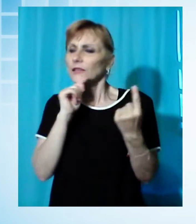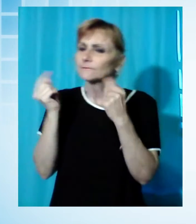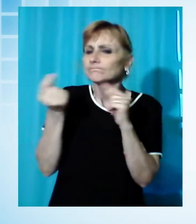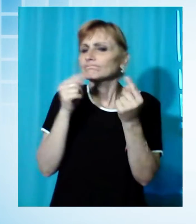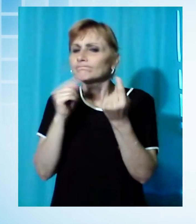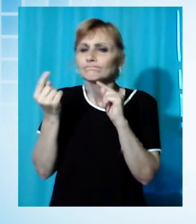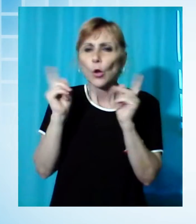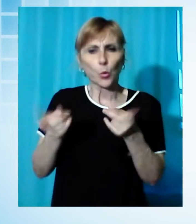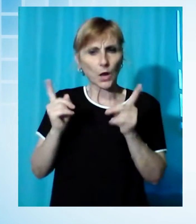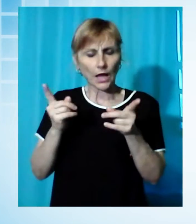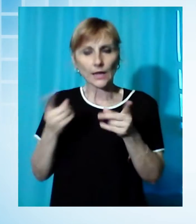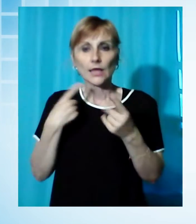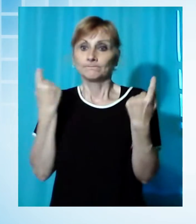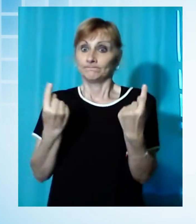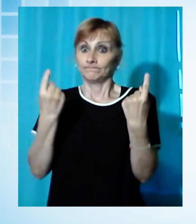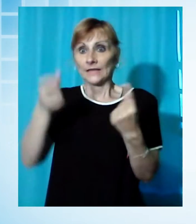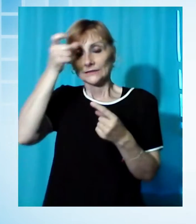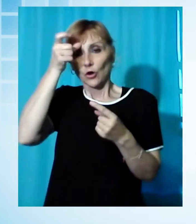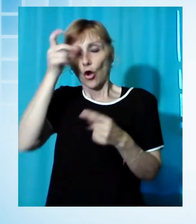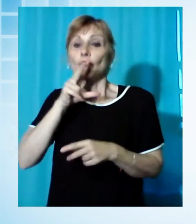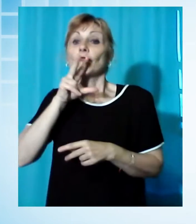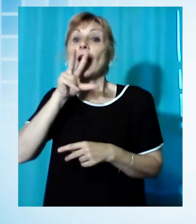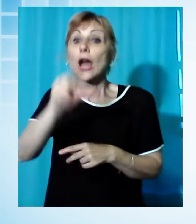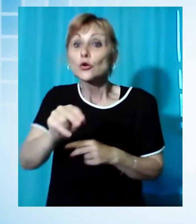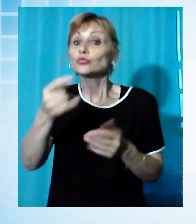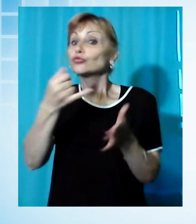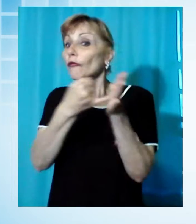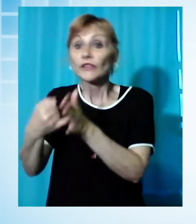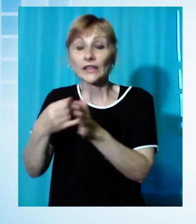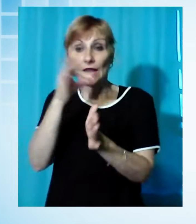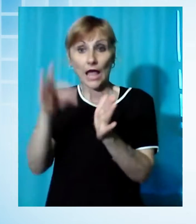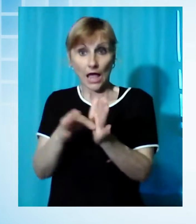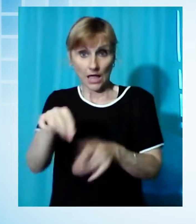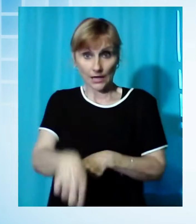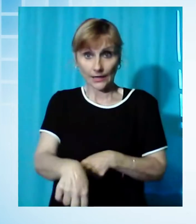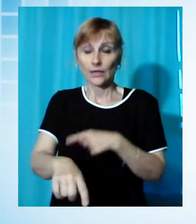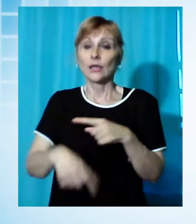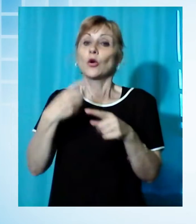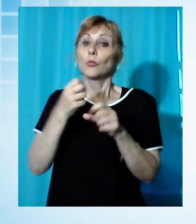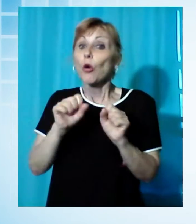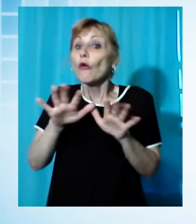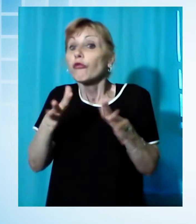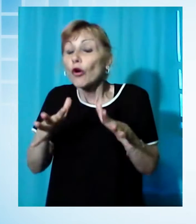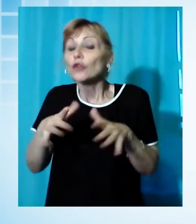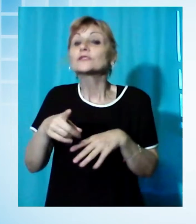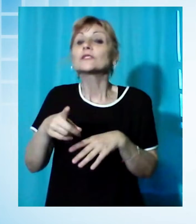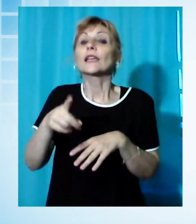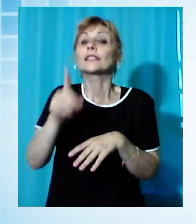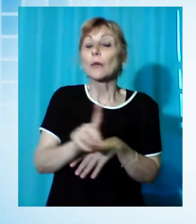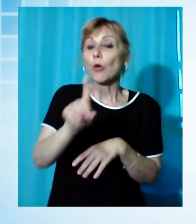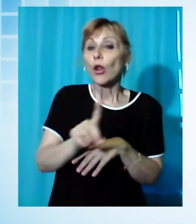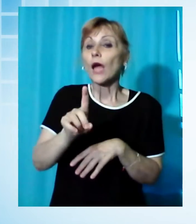sospeso l'annuncio del giorno in cui si terrà la finale, che potrebbe incoronare De Mollari, campione della manifestazione.